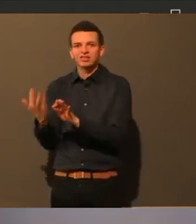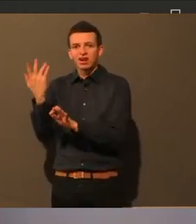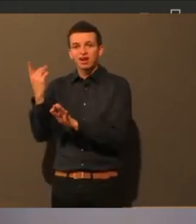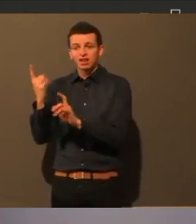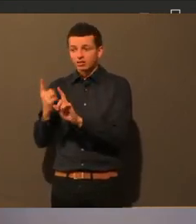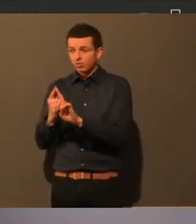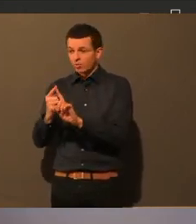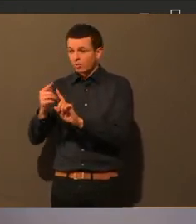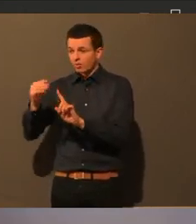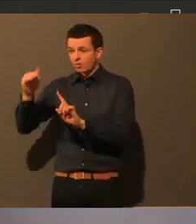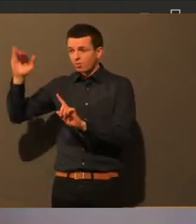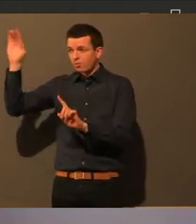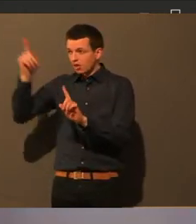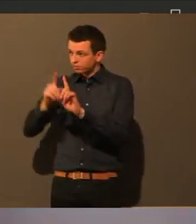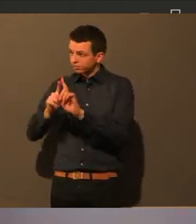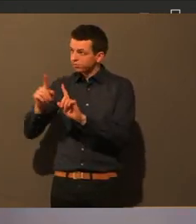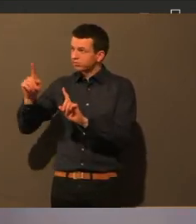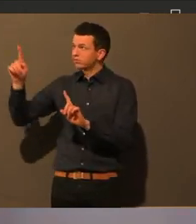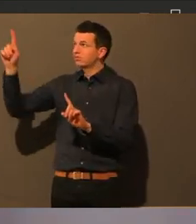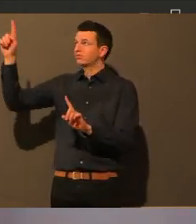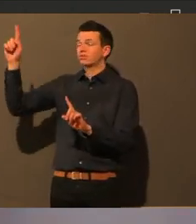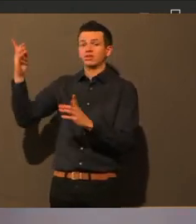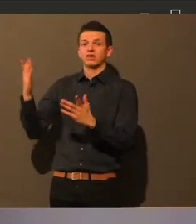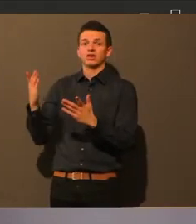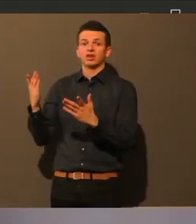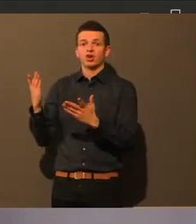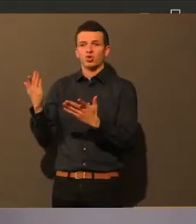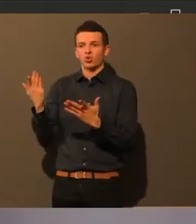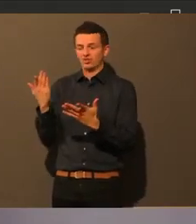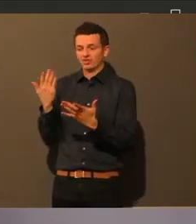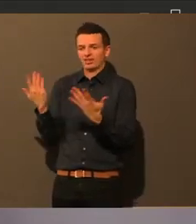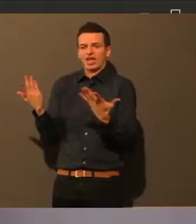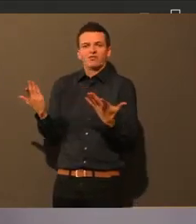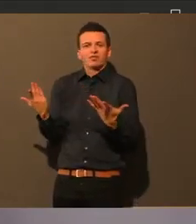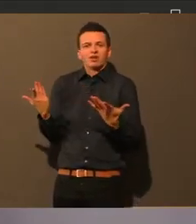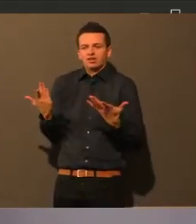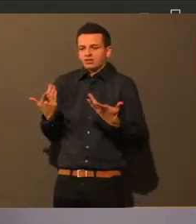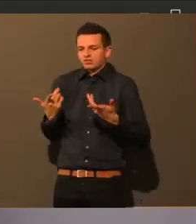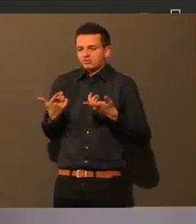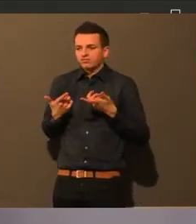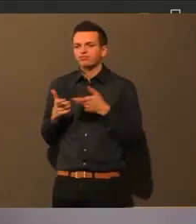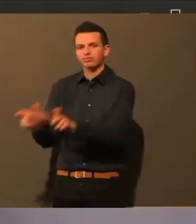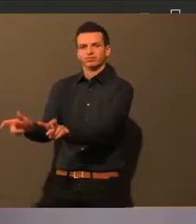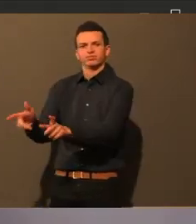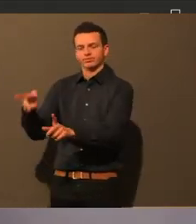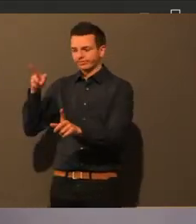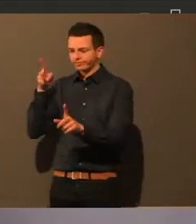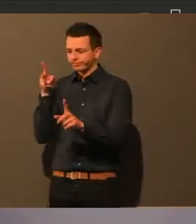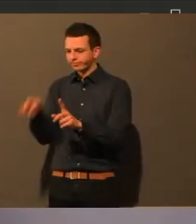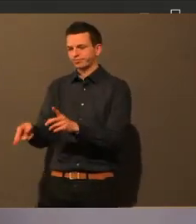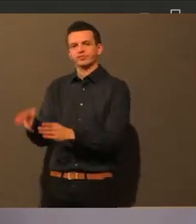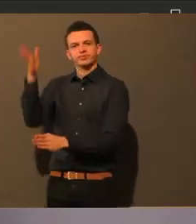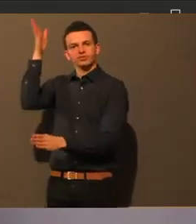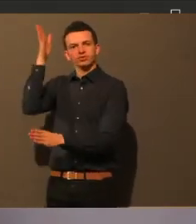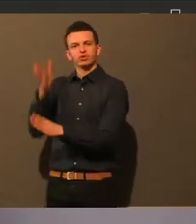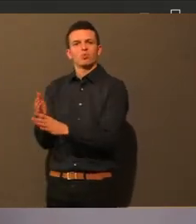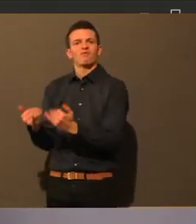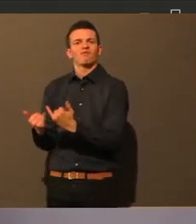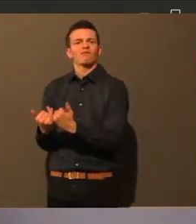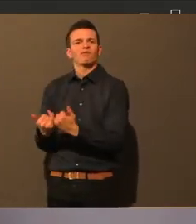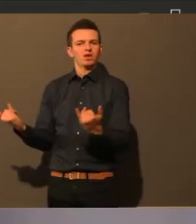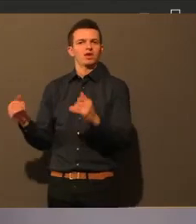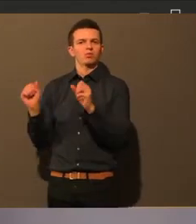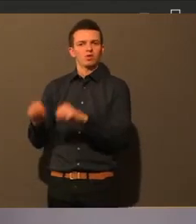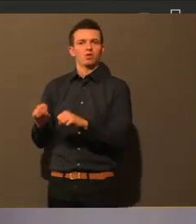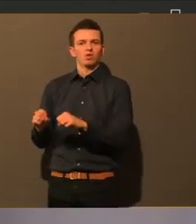Also, dass man jetzt irgendwas macht, damit diese Sache jetzt einfach mal schnell vorbeigeht, ja. Da würde sich ja auch der Lockdown jetzt super